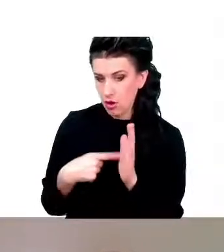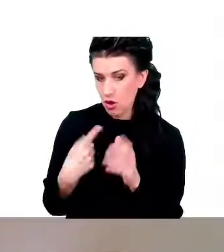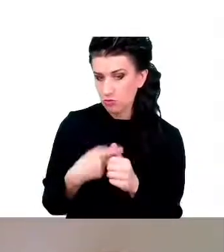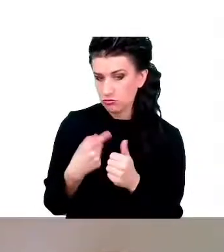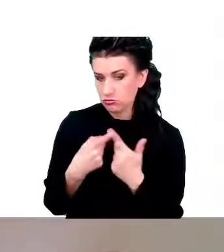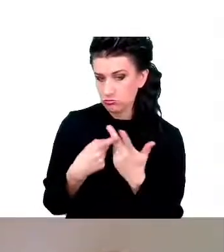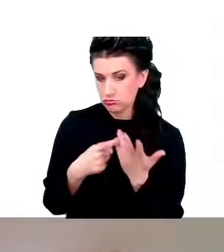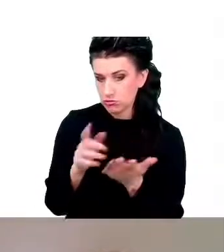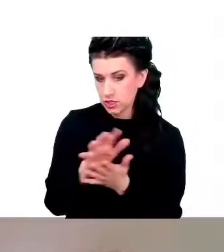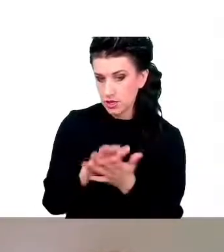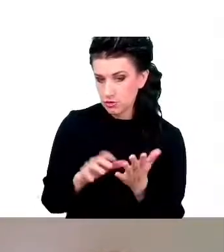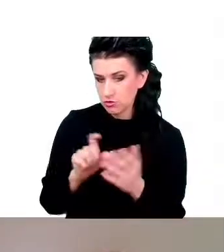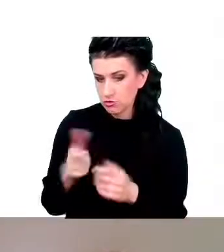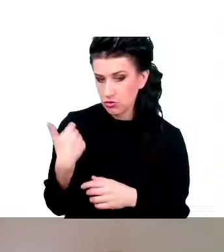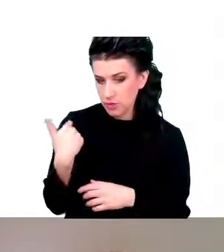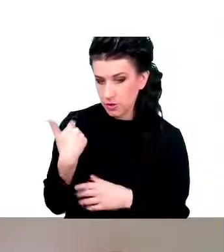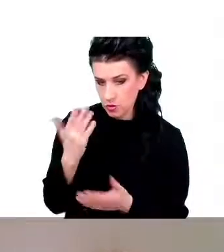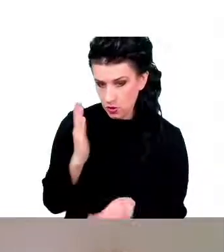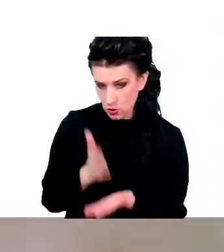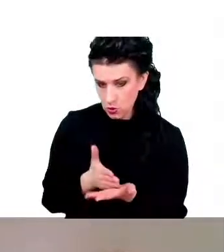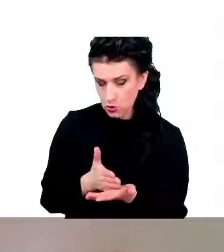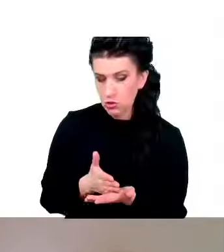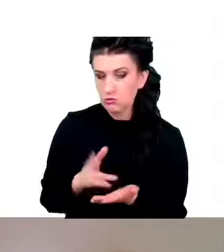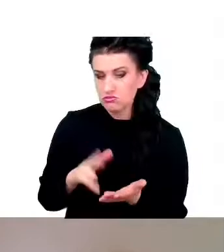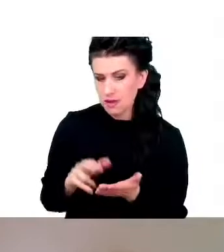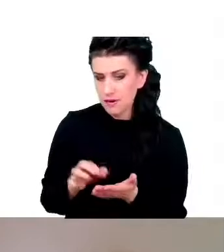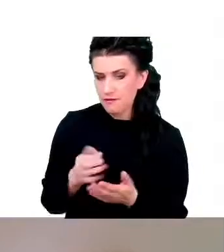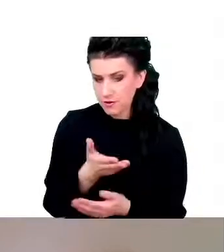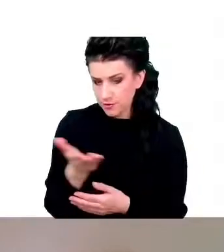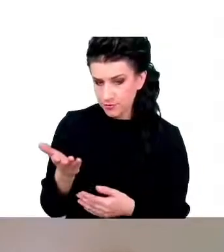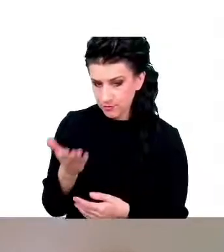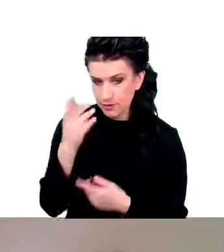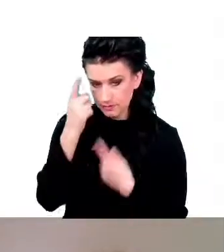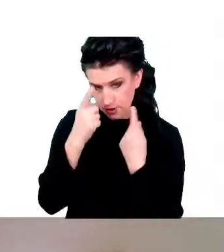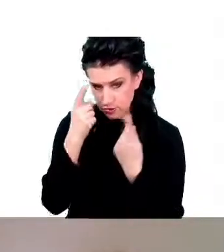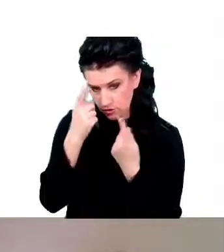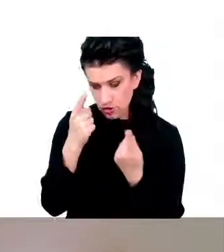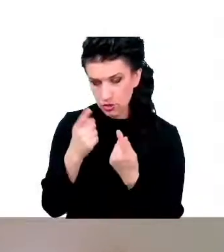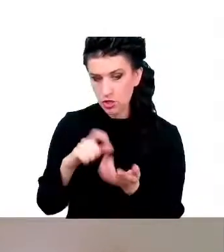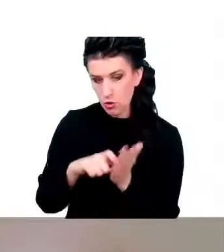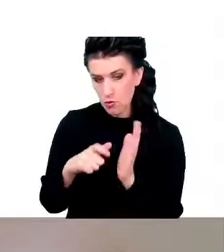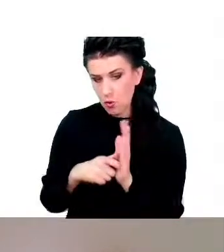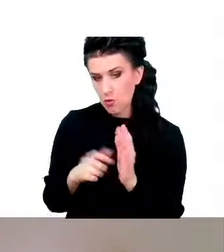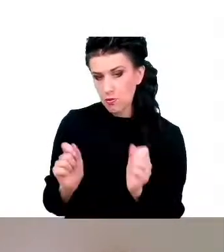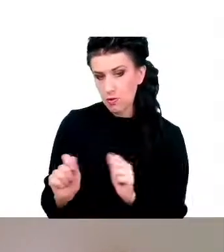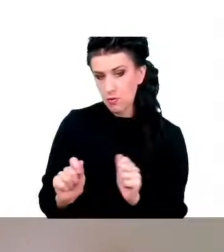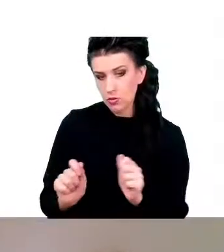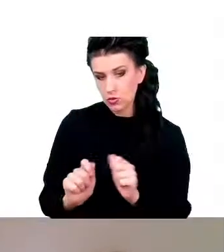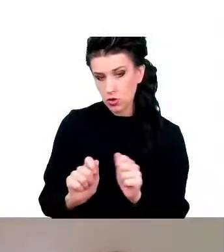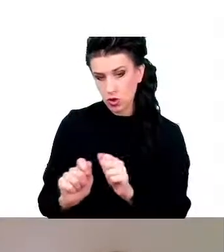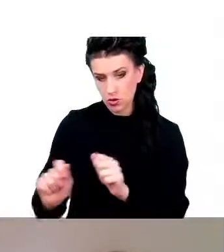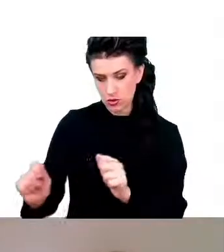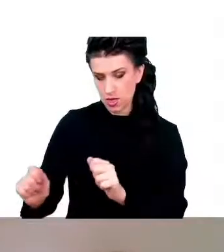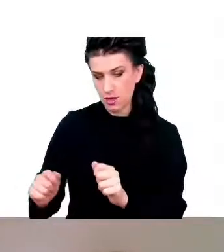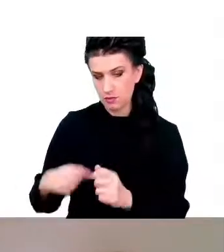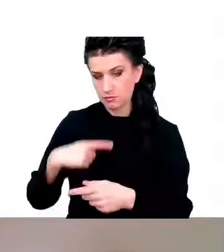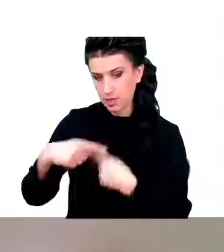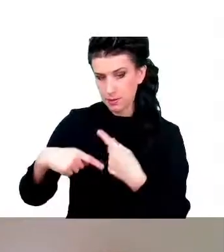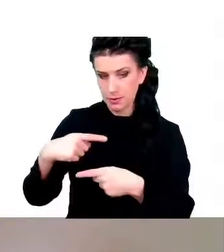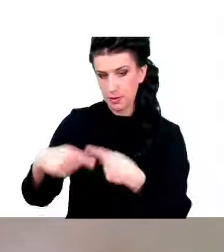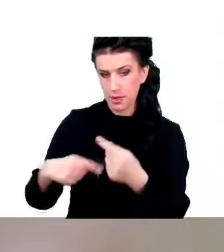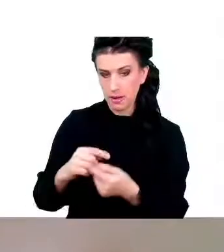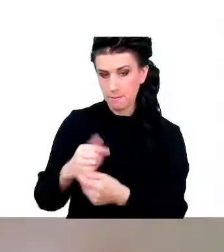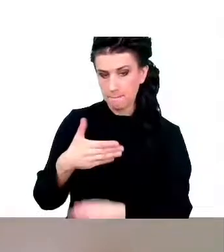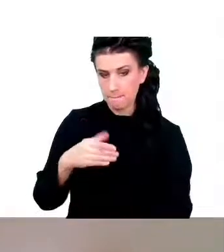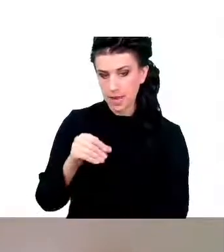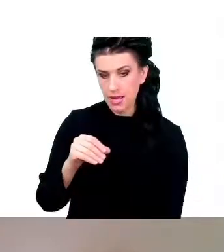mogą Państwo dojść do wniosku, że skoro komórka jest cały czas pobudzona, to jej tempo metabolizmu rośnie, a więc